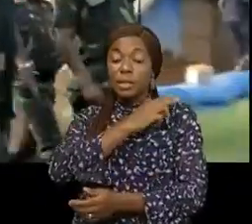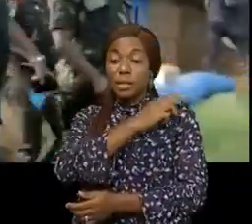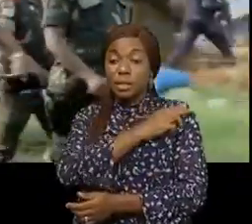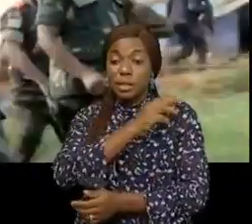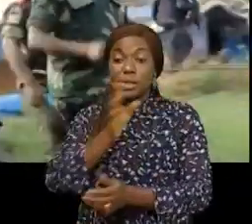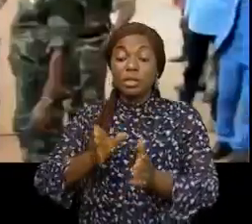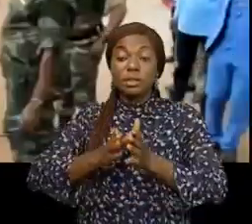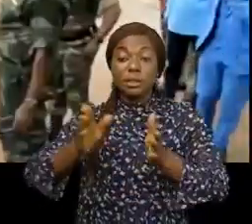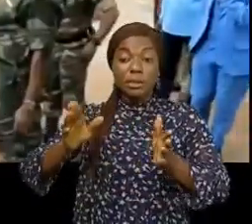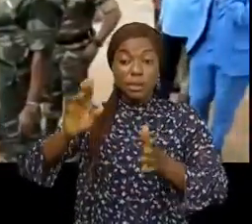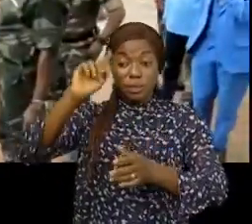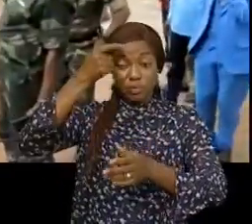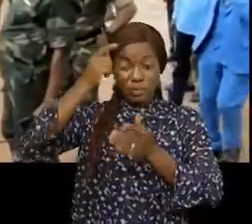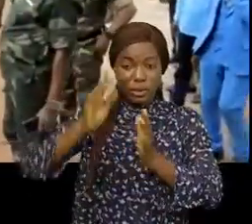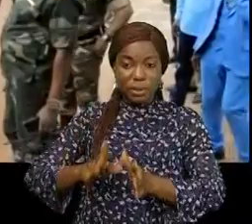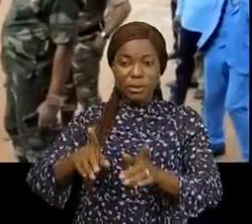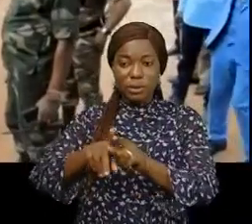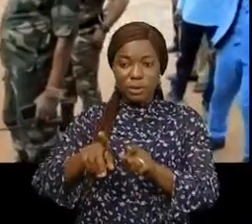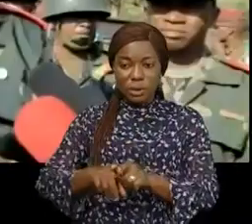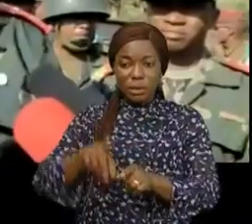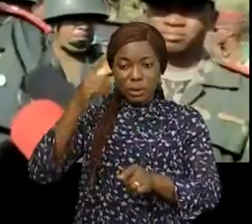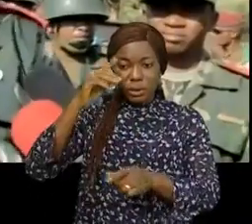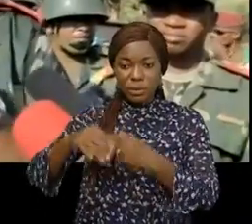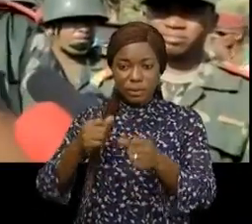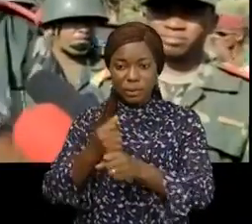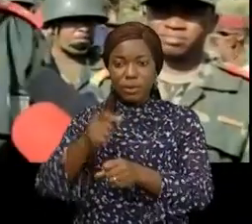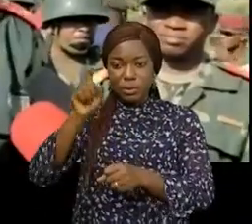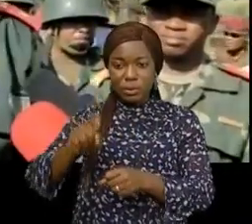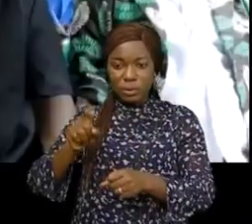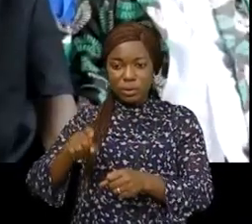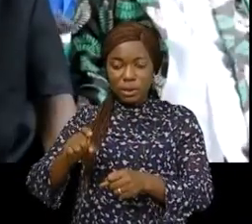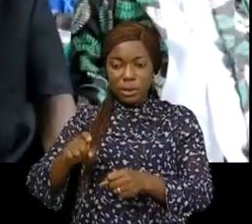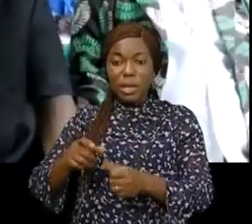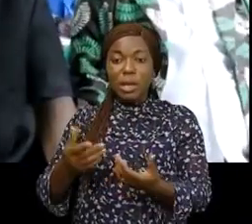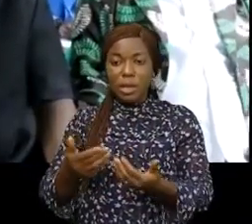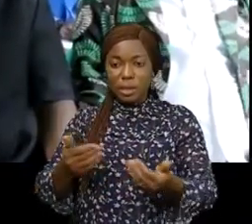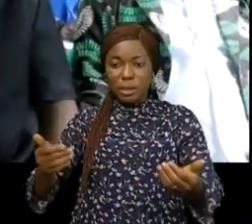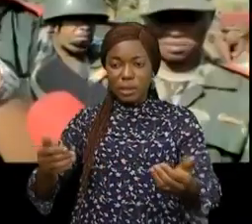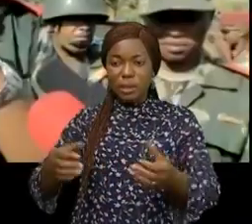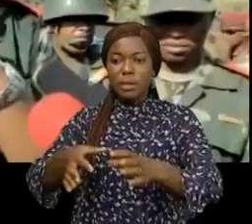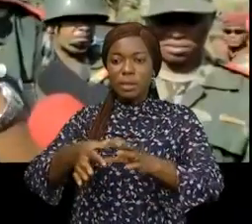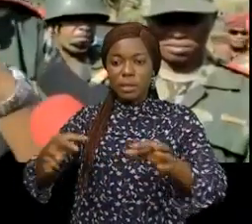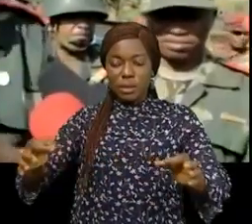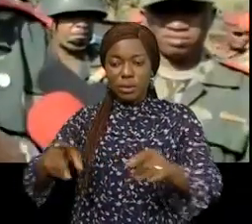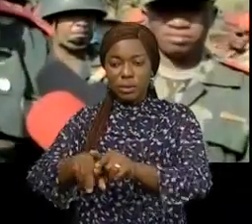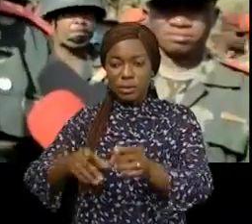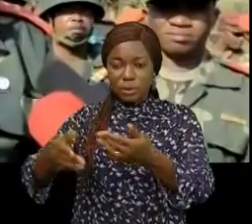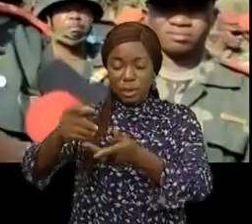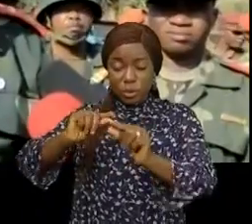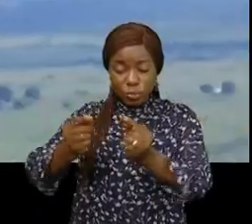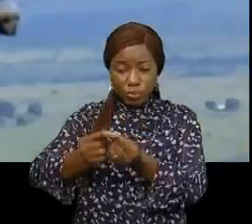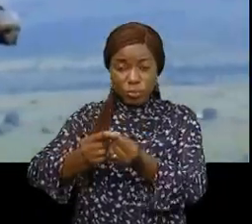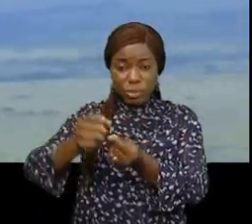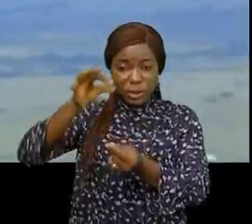-Djoni réitère son message de la désolidarisation. Les enfants doivent se désolidariser de ces groupes armés